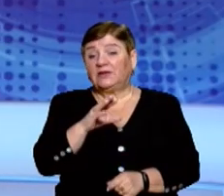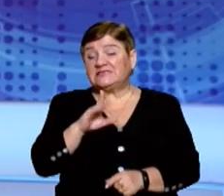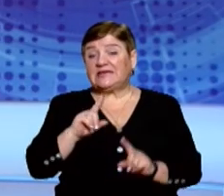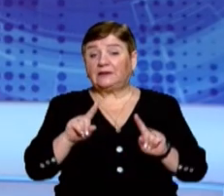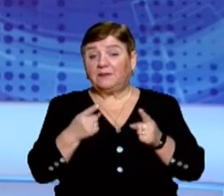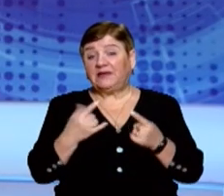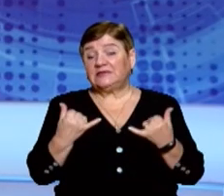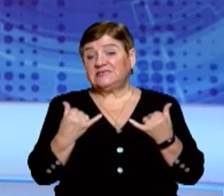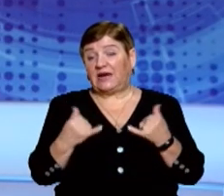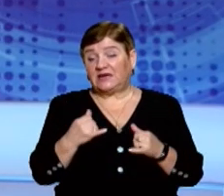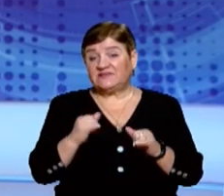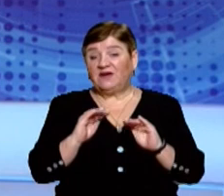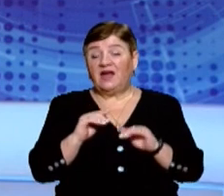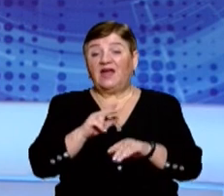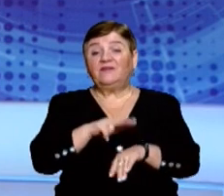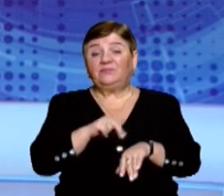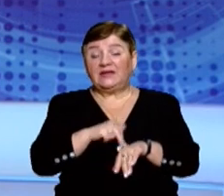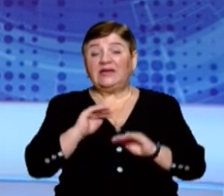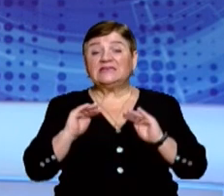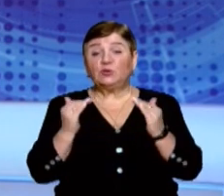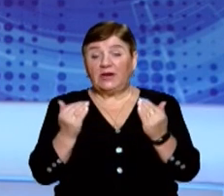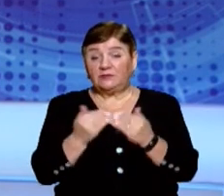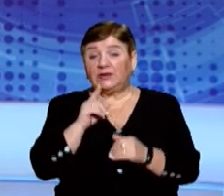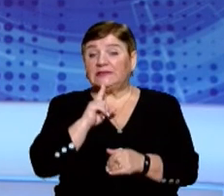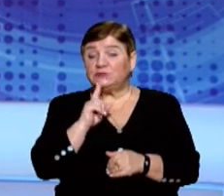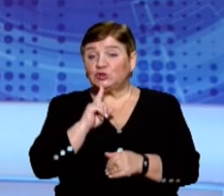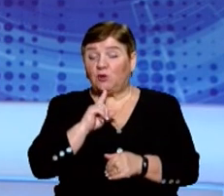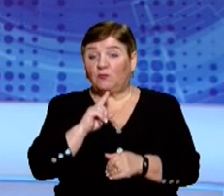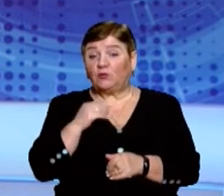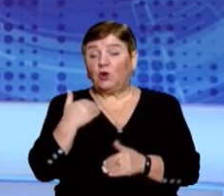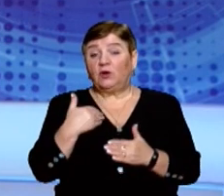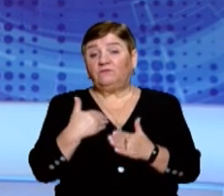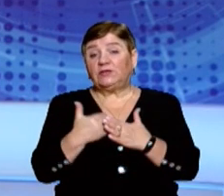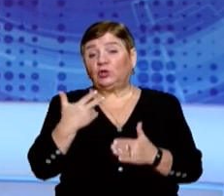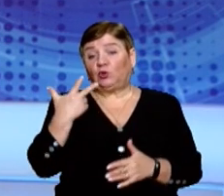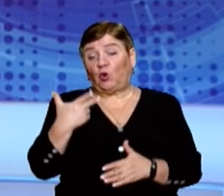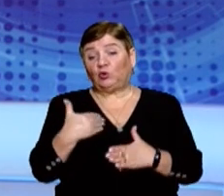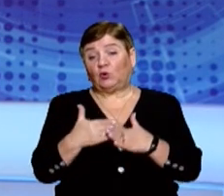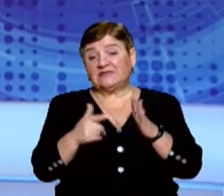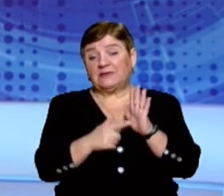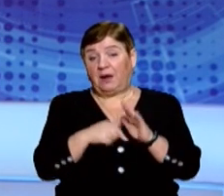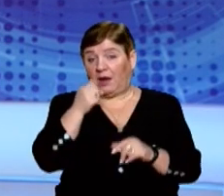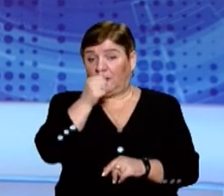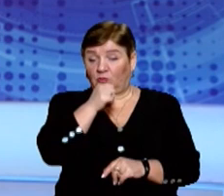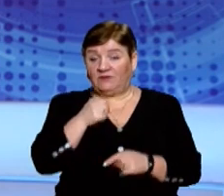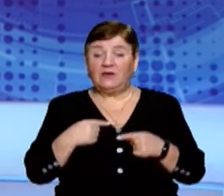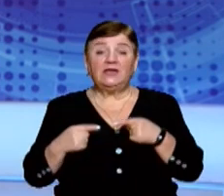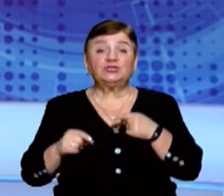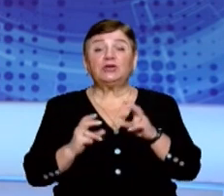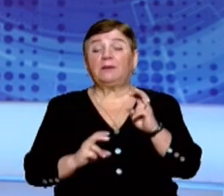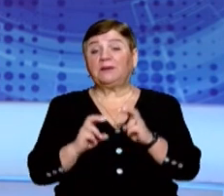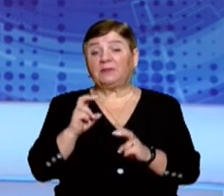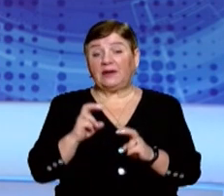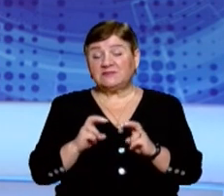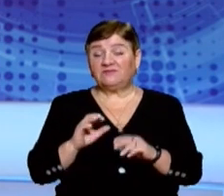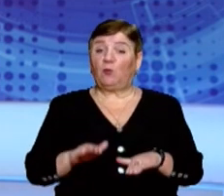Затримані зараз знаходяться в ізоляторі тимчасового тримання. Їм загрожує від трьох до семи років ув'язнення. Інший напад на підприємство